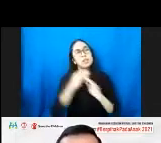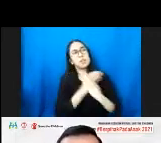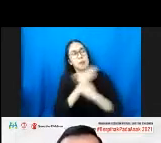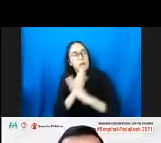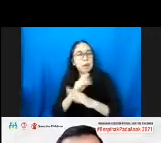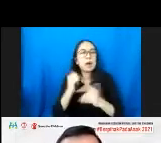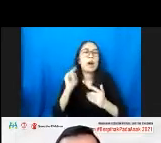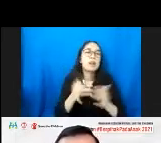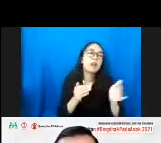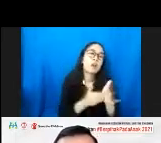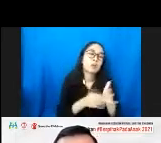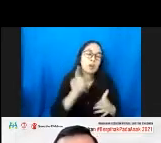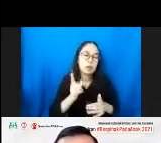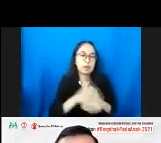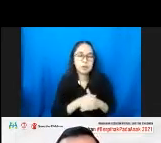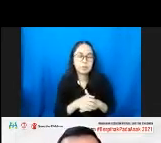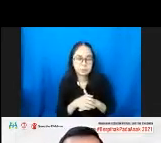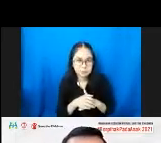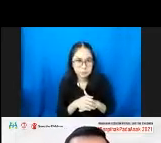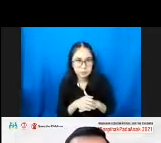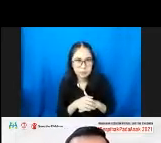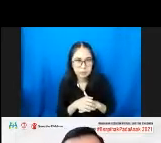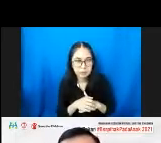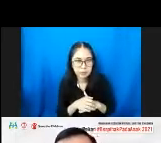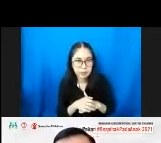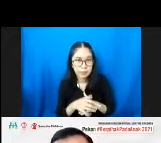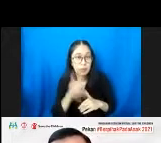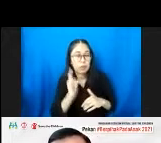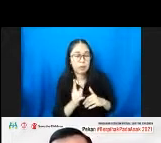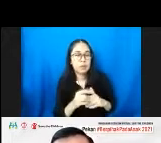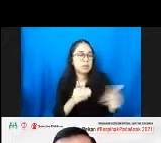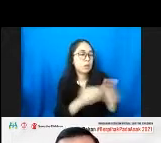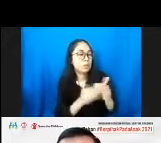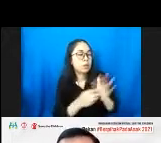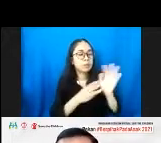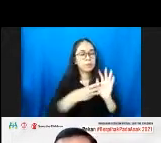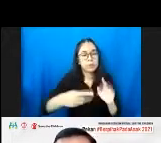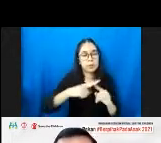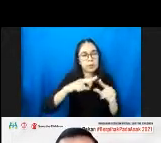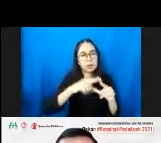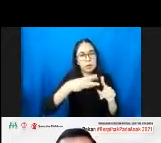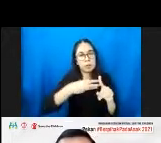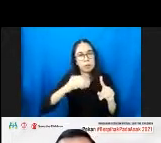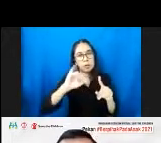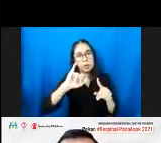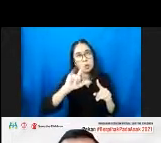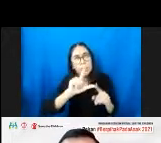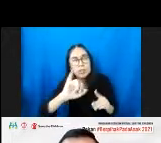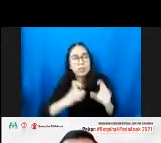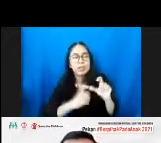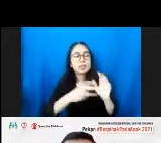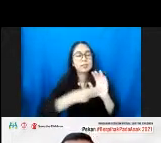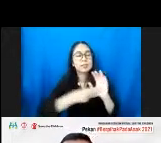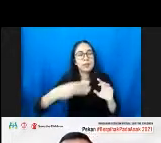Yang paling mahal biayanya adalah terjadinya gangguan metabolisme di tubuh anak, di mana akibat stunting,